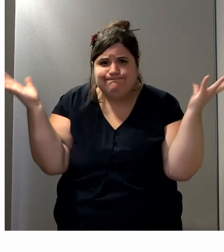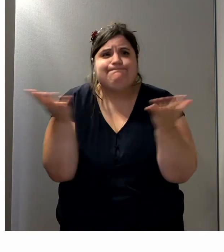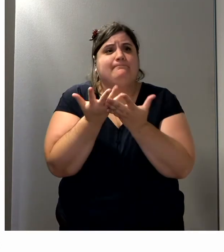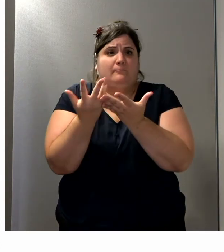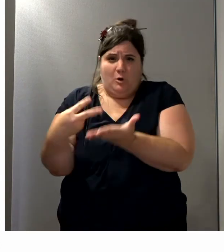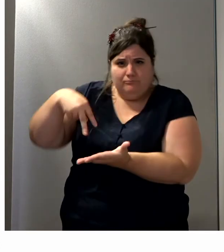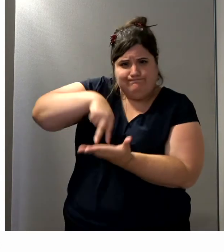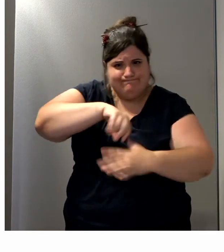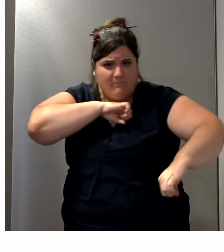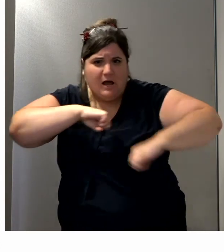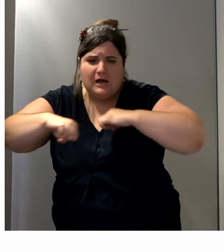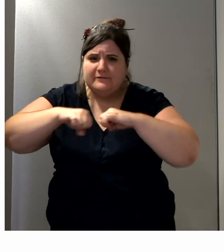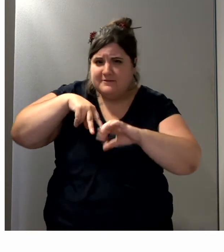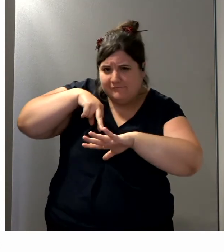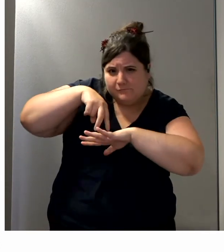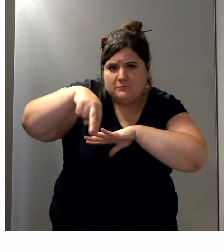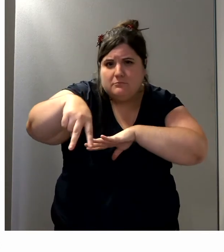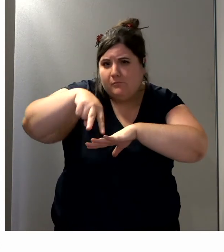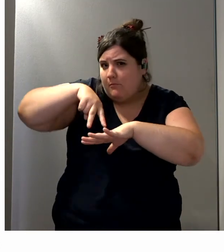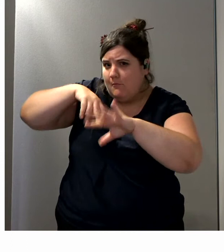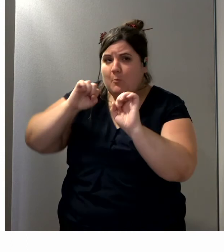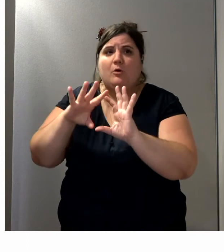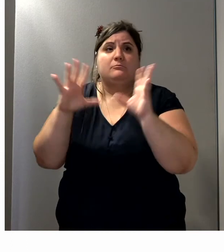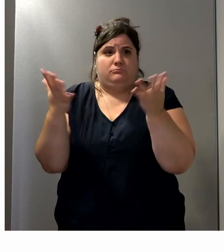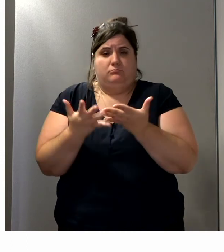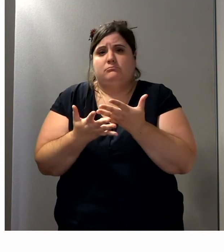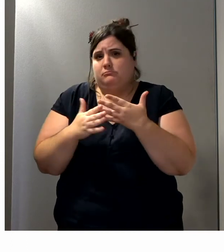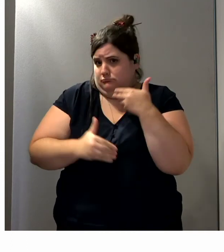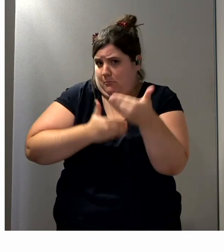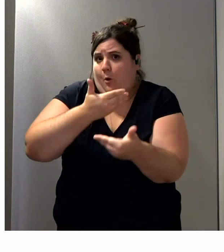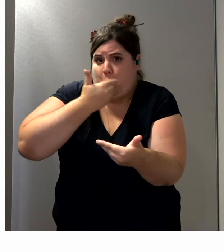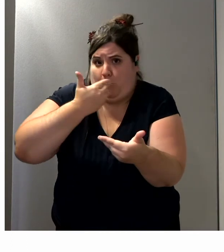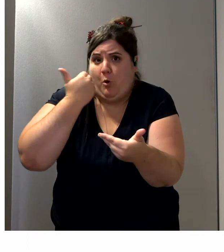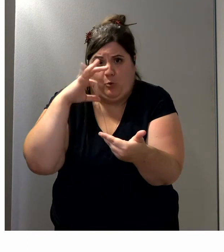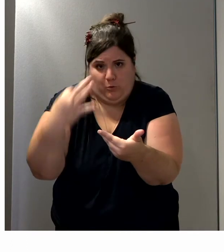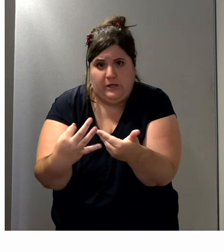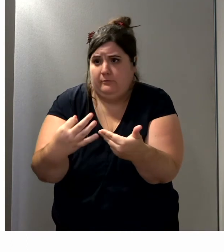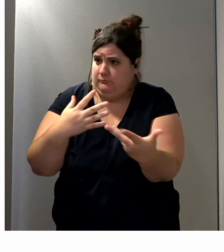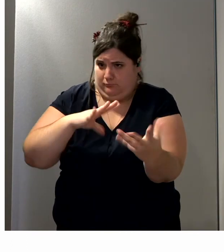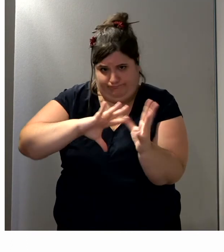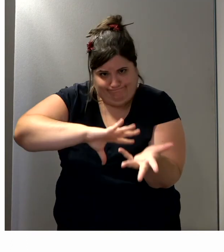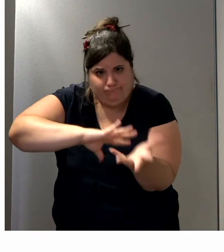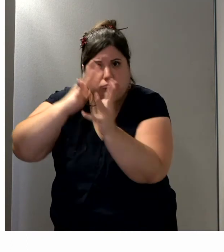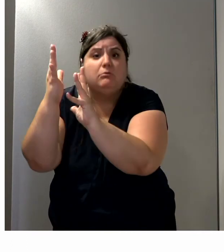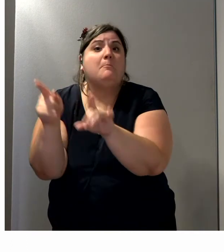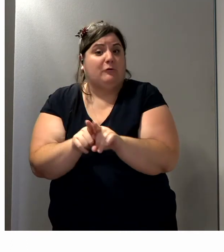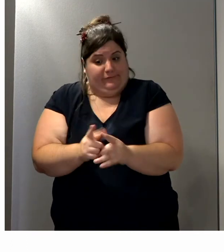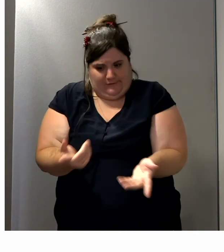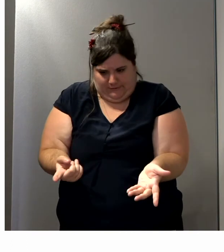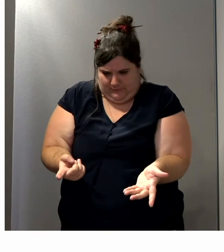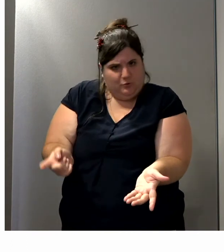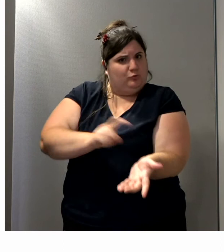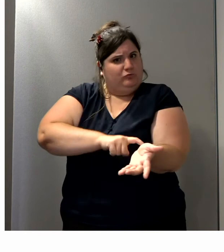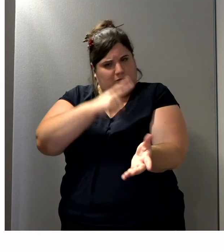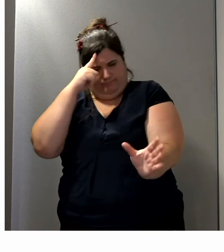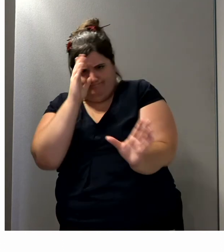verticalisation active a vraiment non seulement des effets futurs sur la mobilité des gens, mais a des effets immédiats sur leur bien